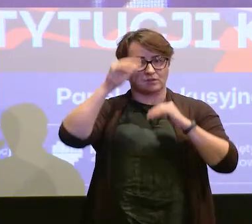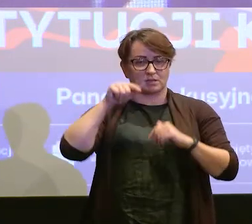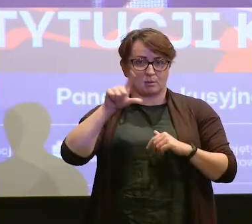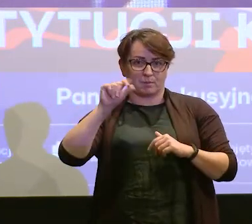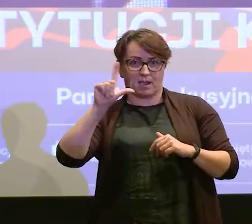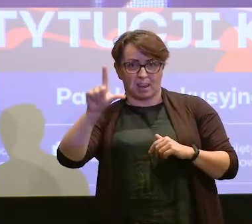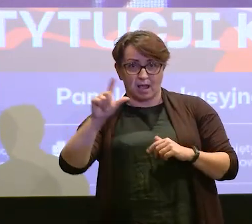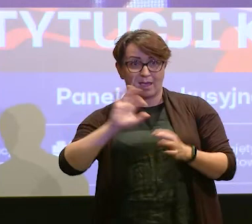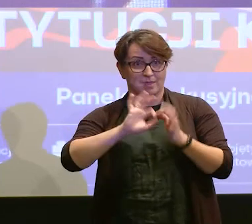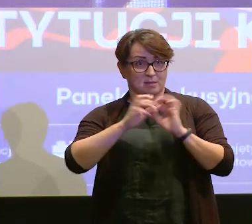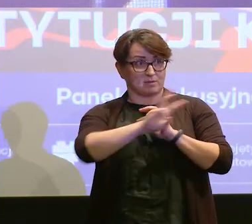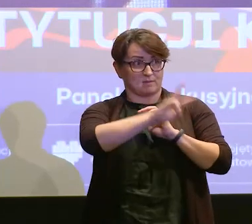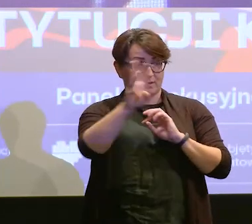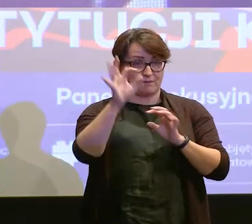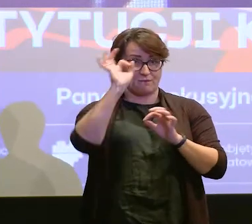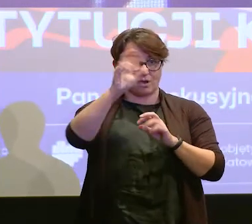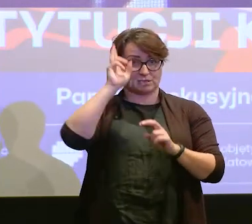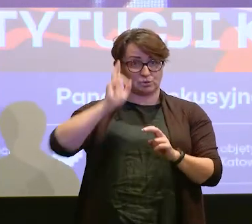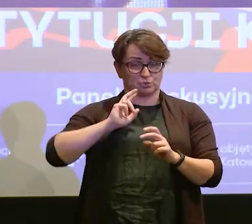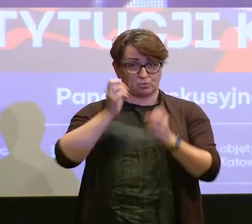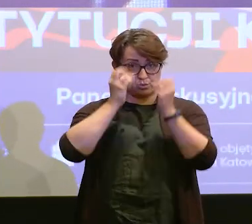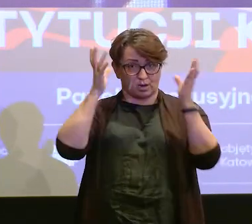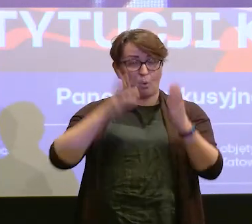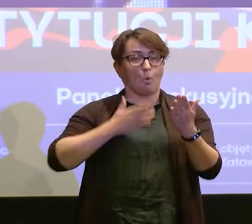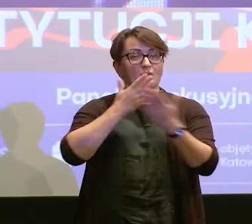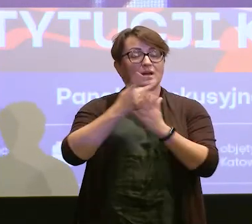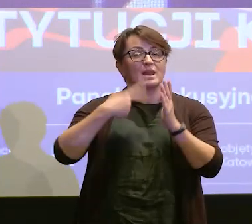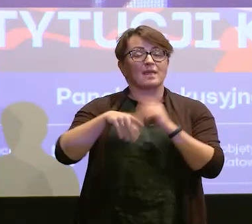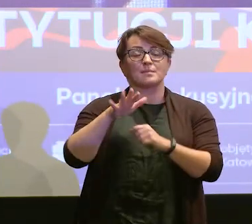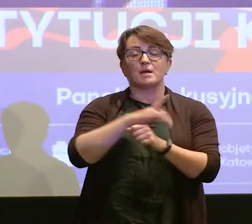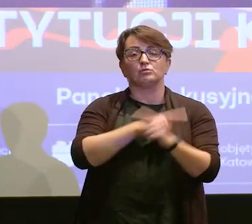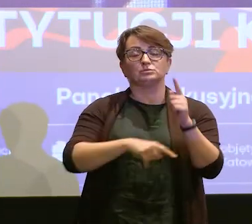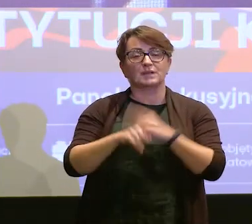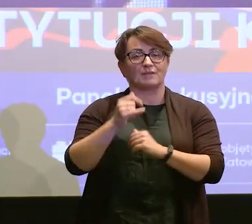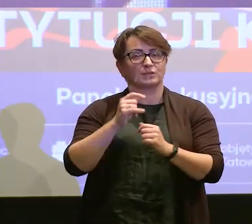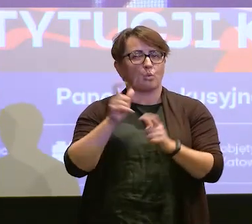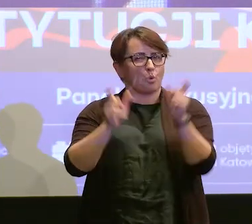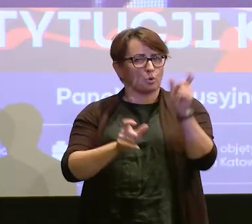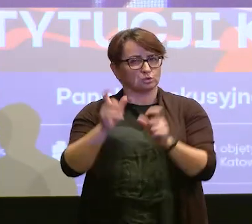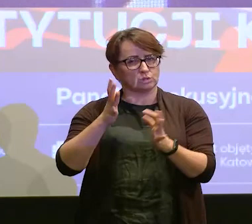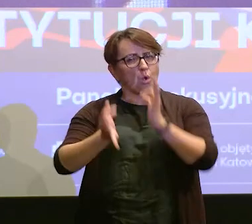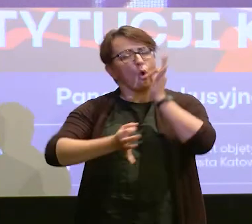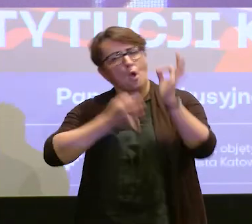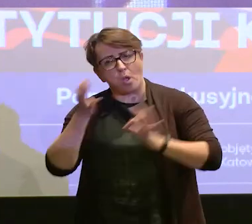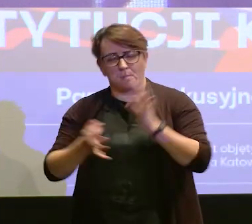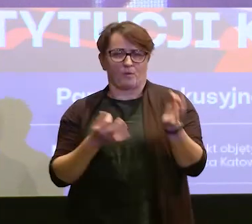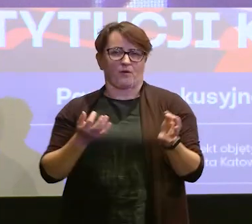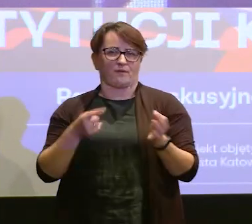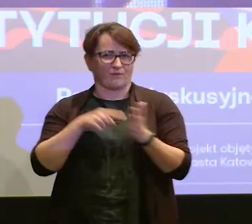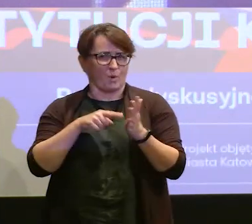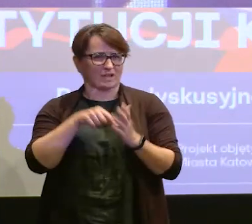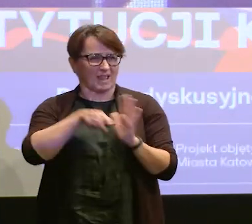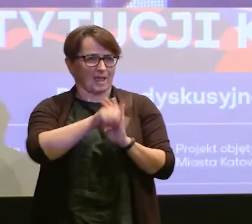państwo o swojej instytucji kulturalnej, o ofercie dla osób z niepełnosprawnościami opowiedzieć chcieli właśnie tym